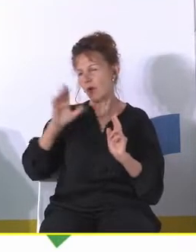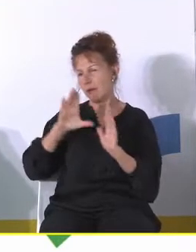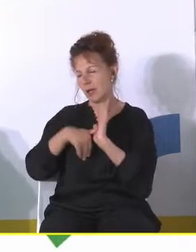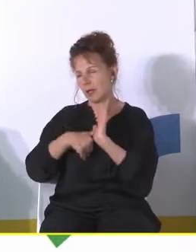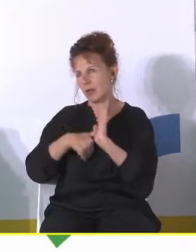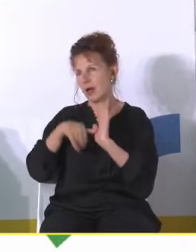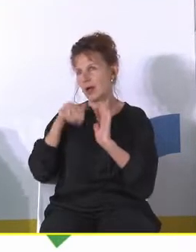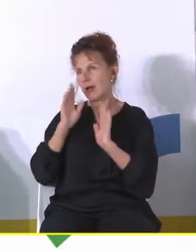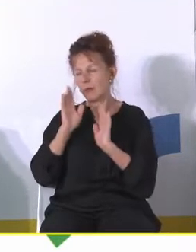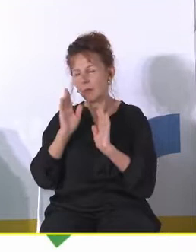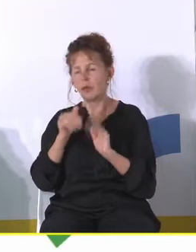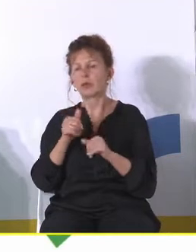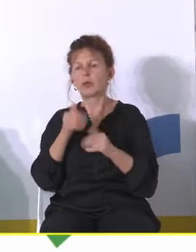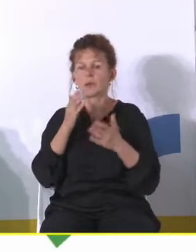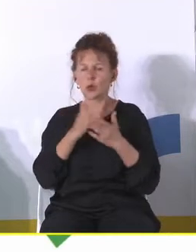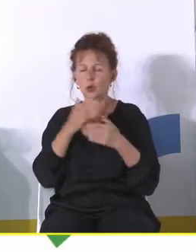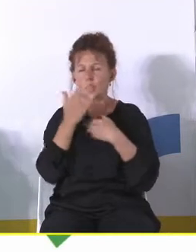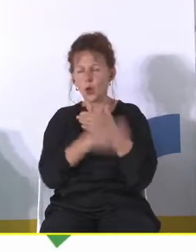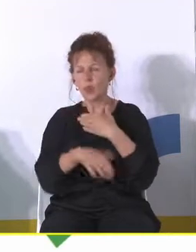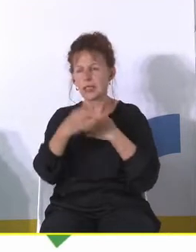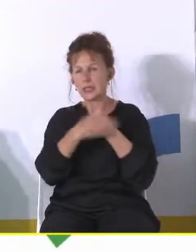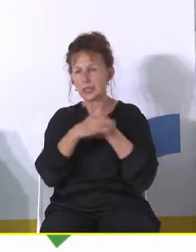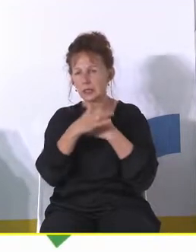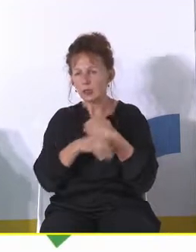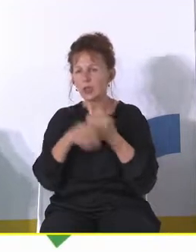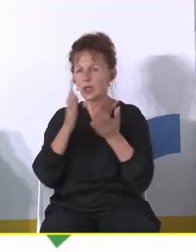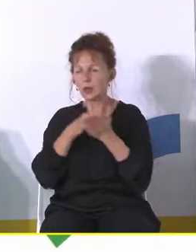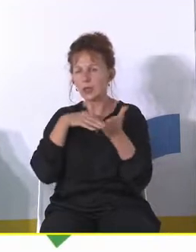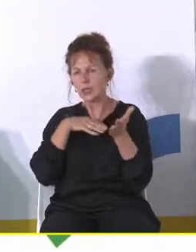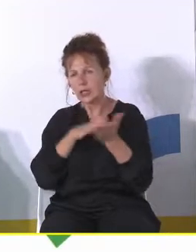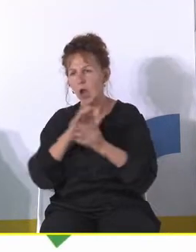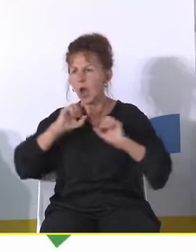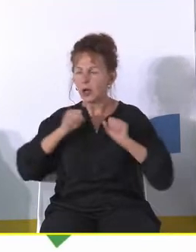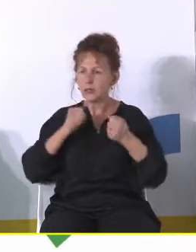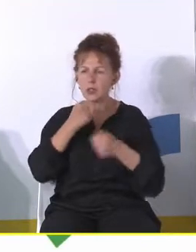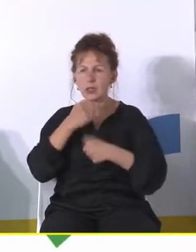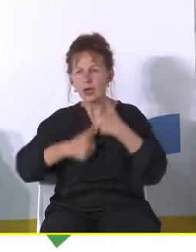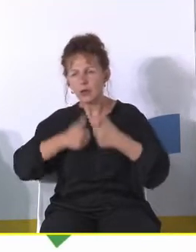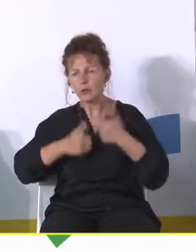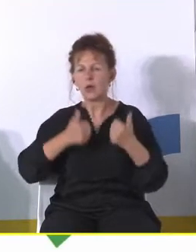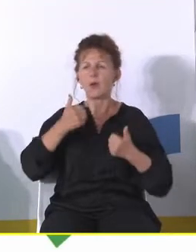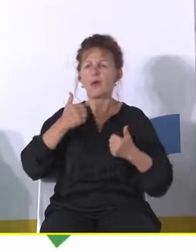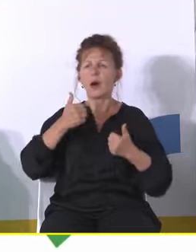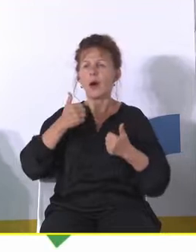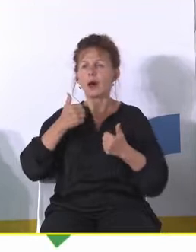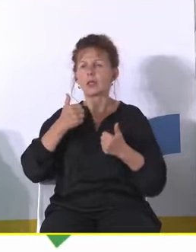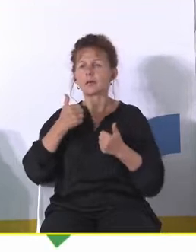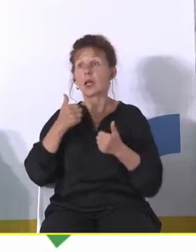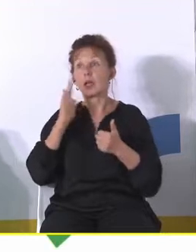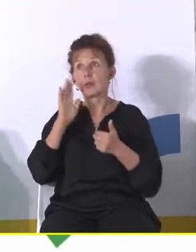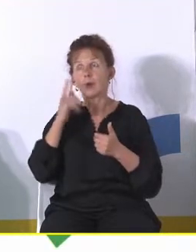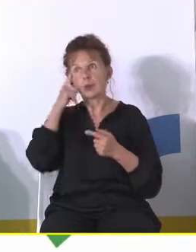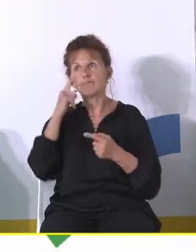pewnym momencie oni doszli tu już powiedzmy kończą studia tam jakieś zaczynają aktywność zawodową robią jakieś kariery i w tym momencie doszli